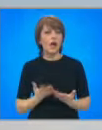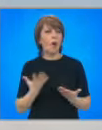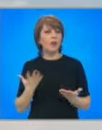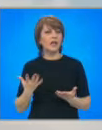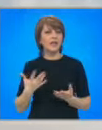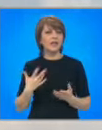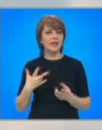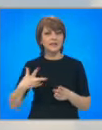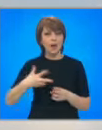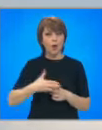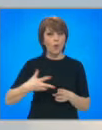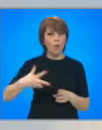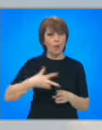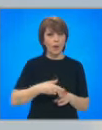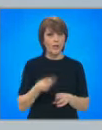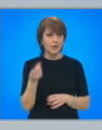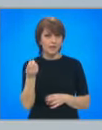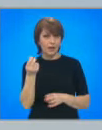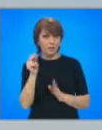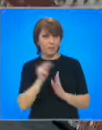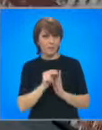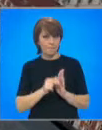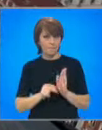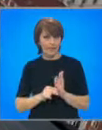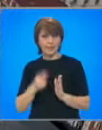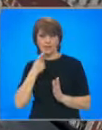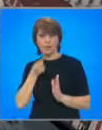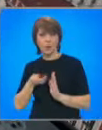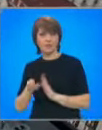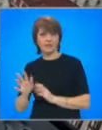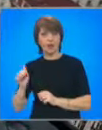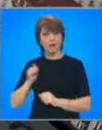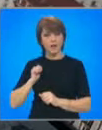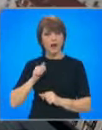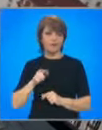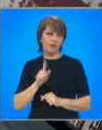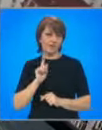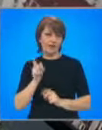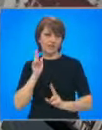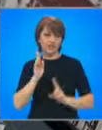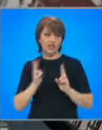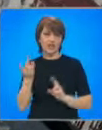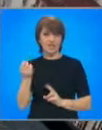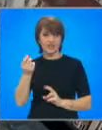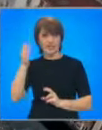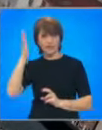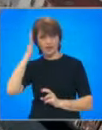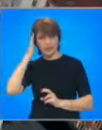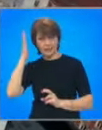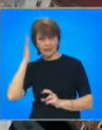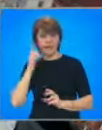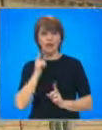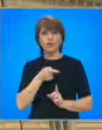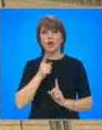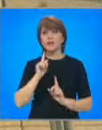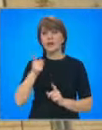урязани средства, за да отидат в сметката на отбраната, според Борисов тази задача трябва да реши финансовият министр. По думите му, Асен Василев трябва да